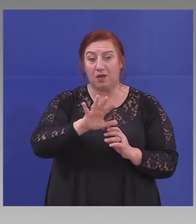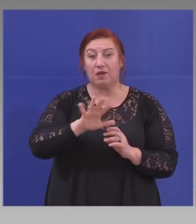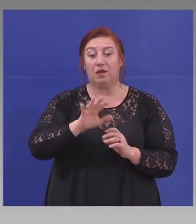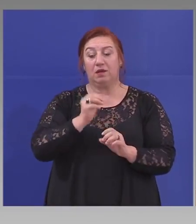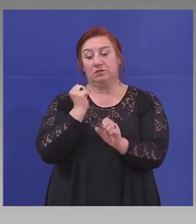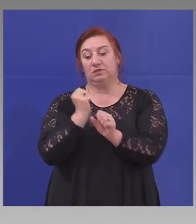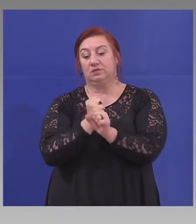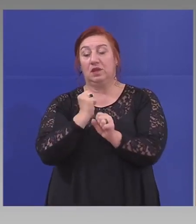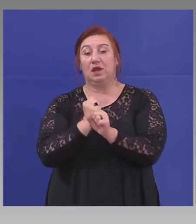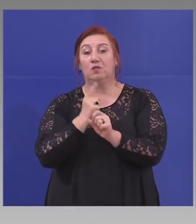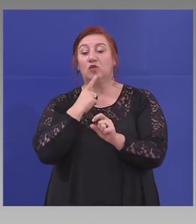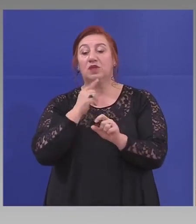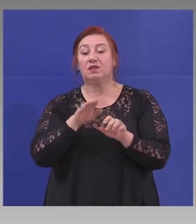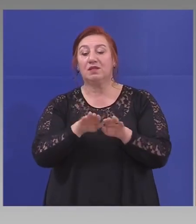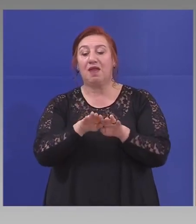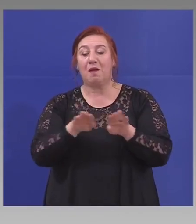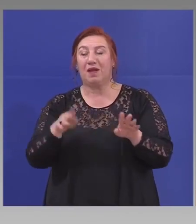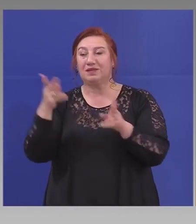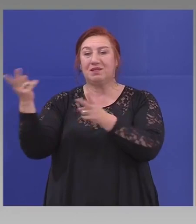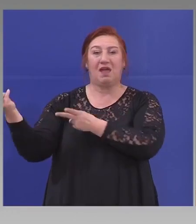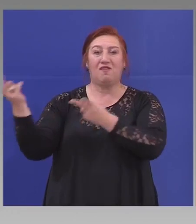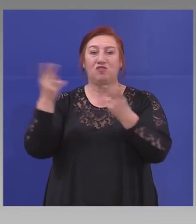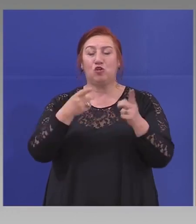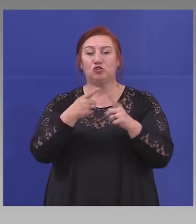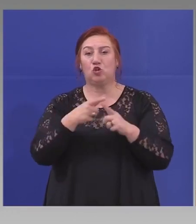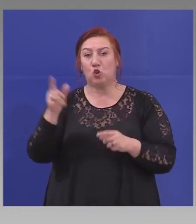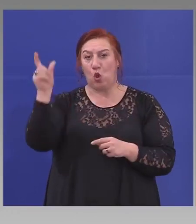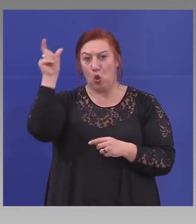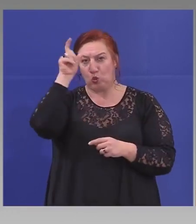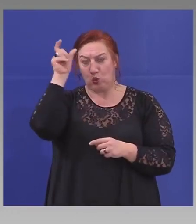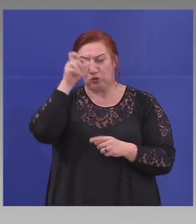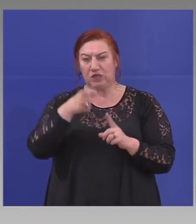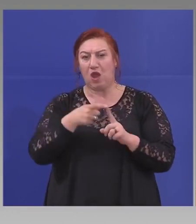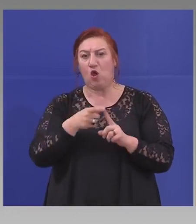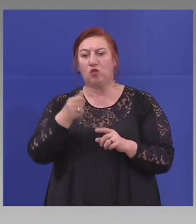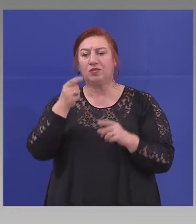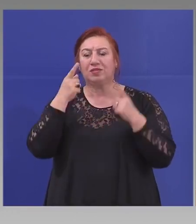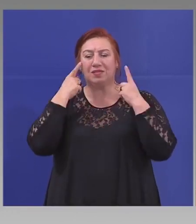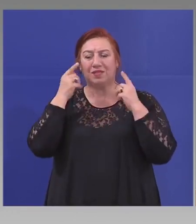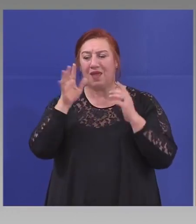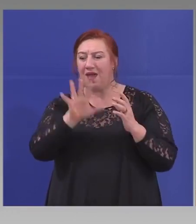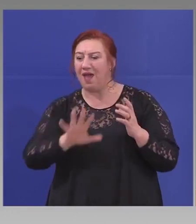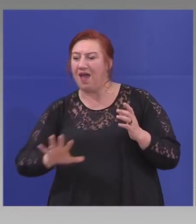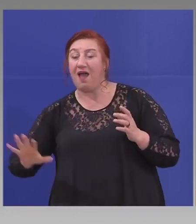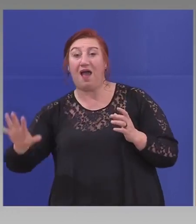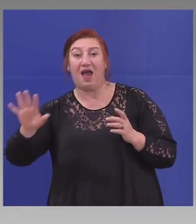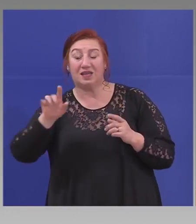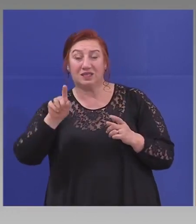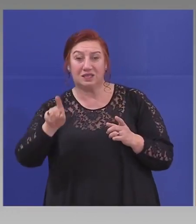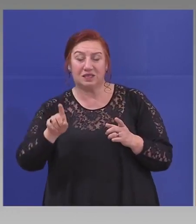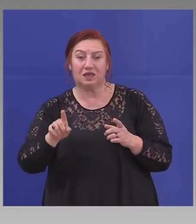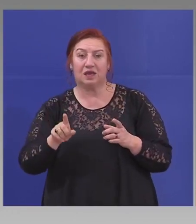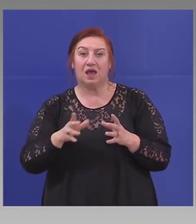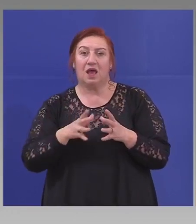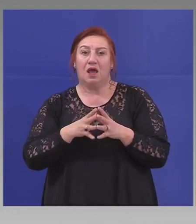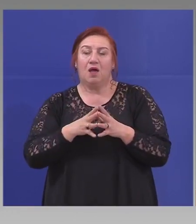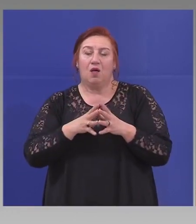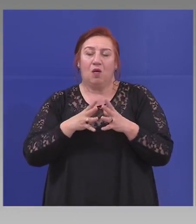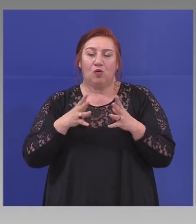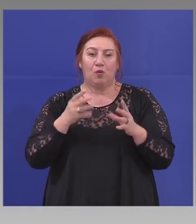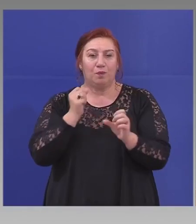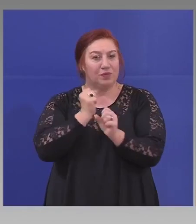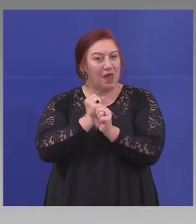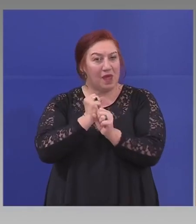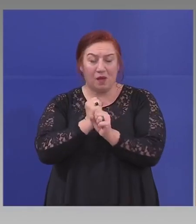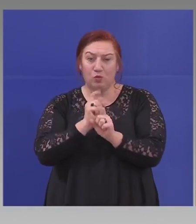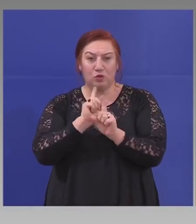работят на база на доставки от Турция, от Азия, които идват и винадат пред България. Огромна работа трябва да се